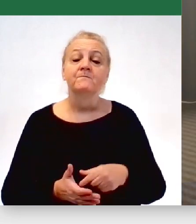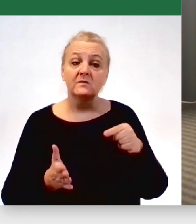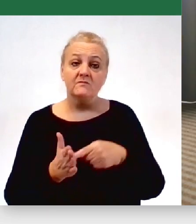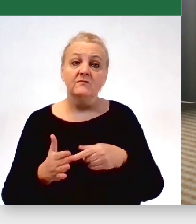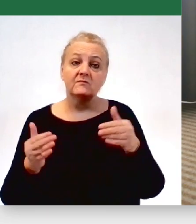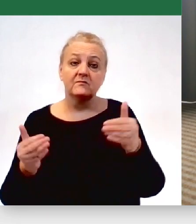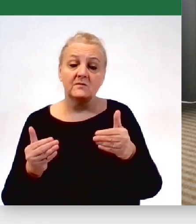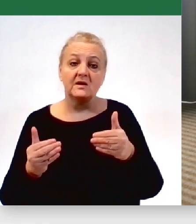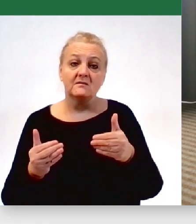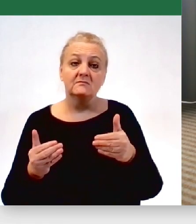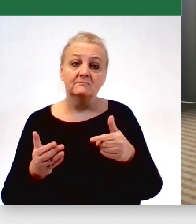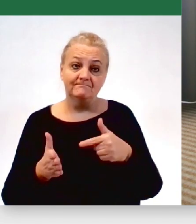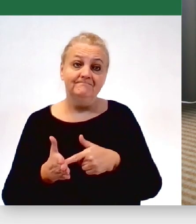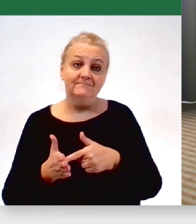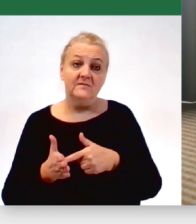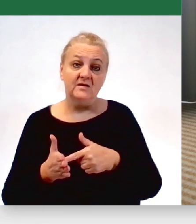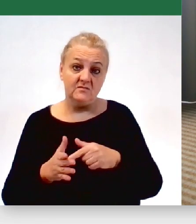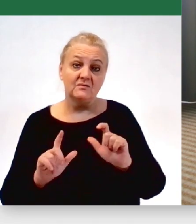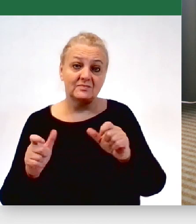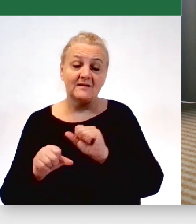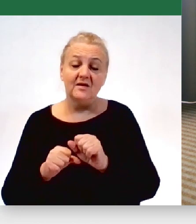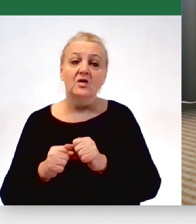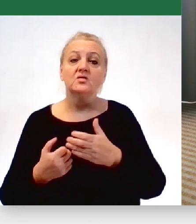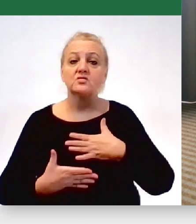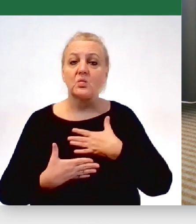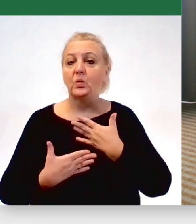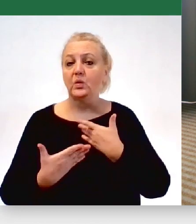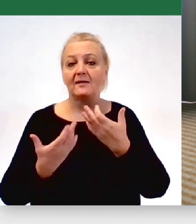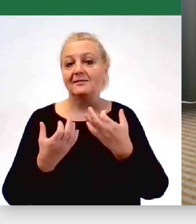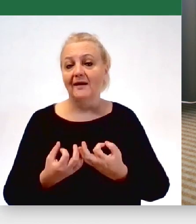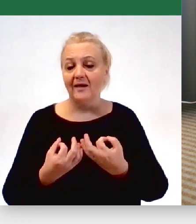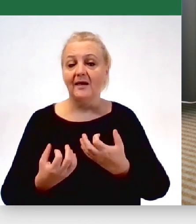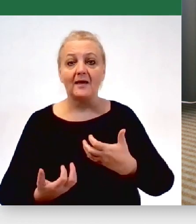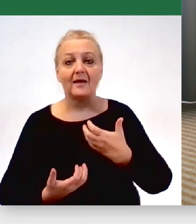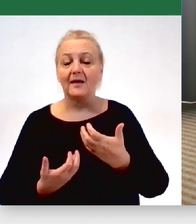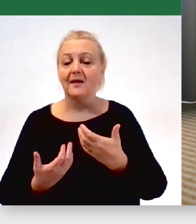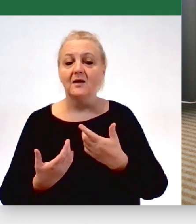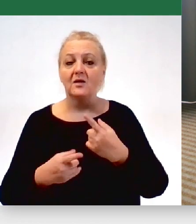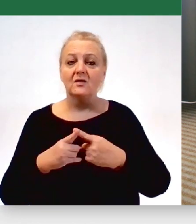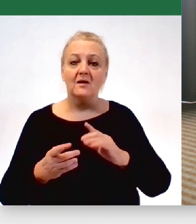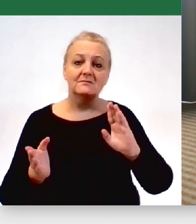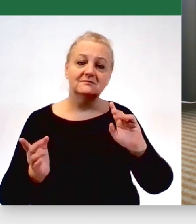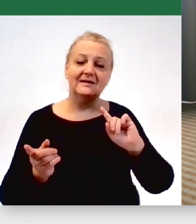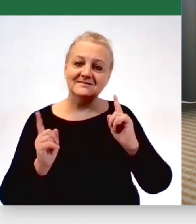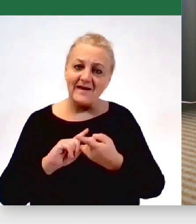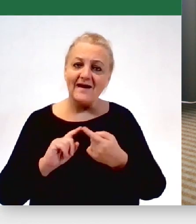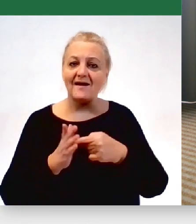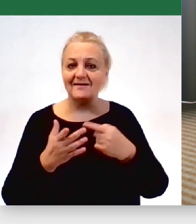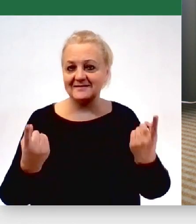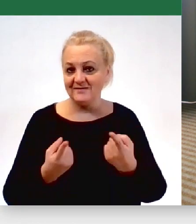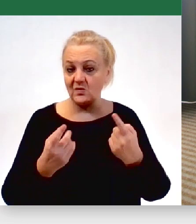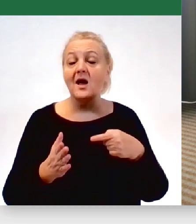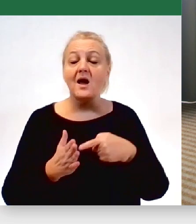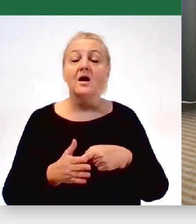i tak się też niestety dzieje, przejść jak wahadło w drugą stronę. I tutaj znowu też musimy